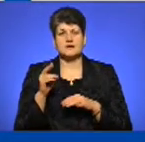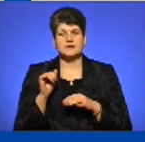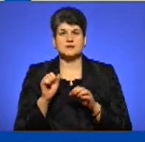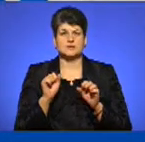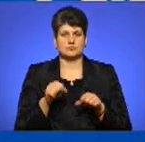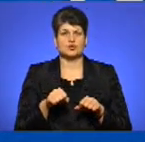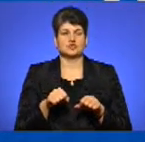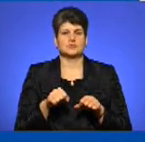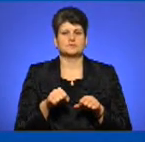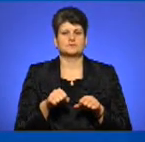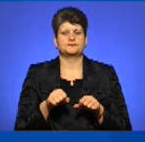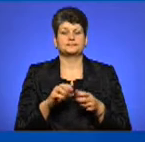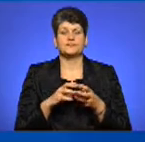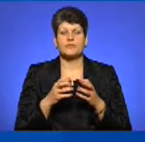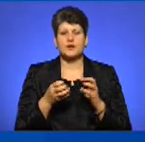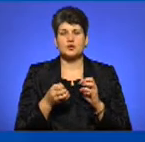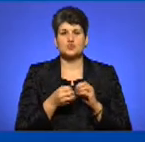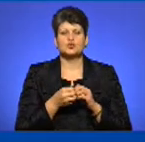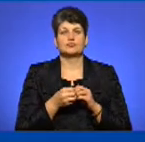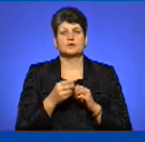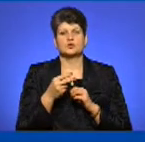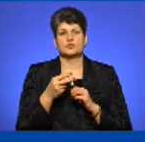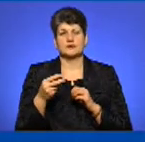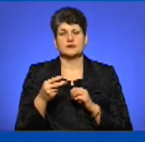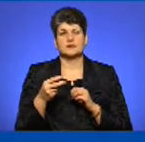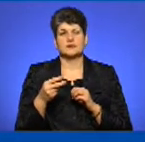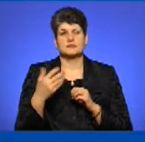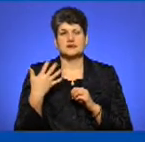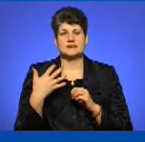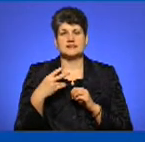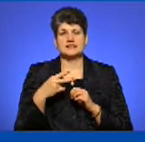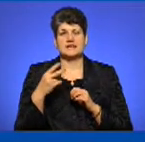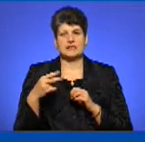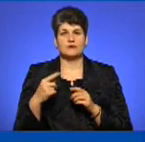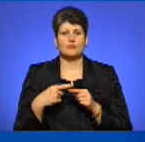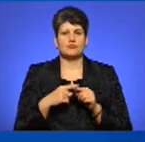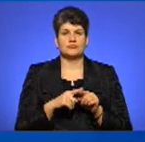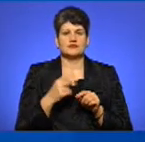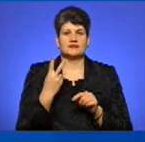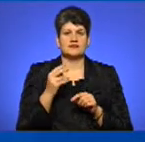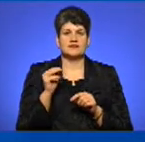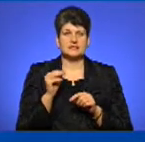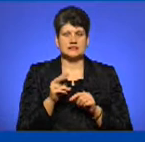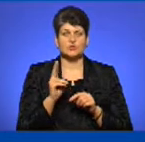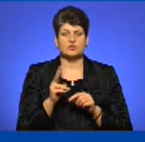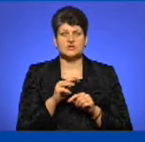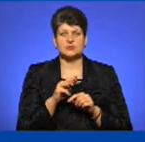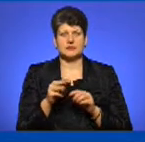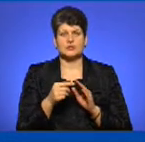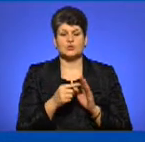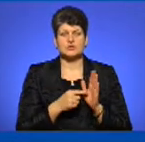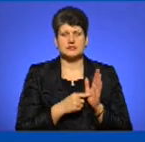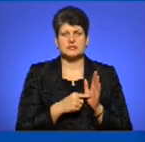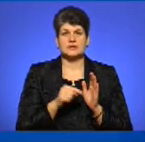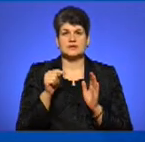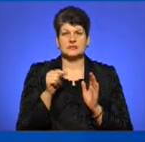таким чином. Сума акцизного податку дорівнює 50 євро, помножене на дві тисячі кубічних метрів, розділених